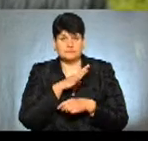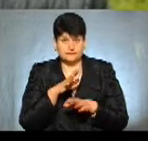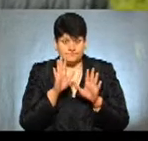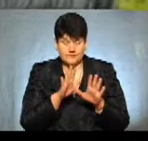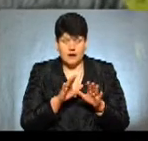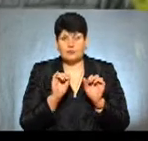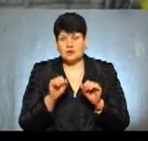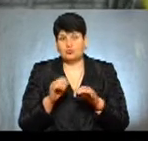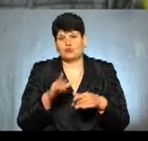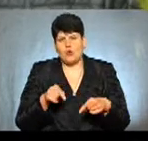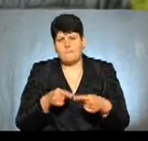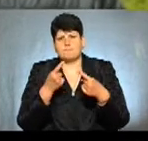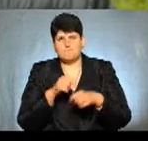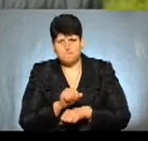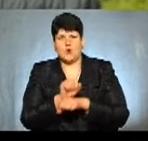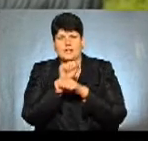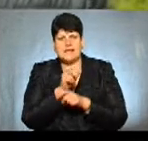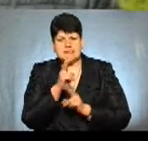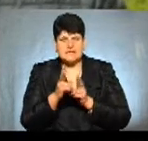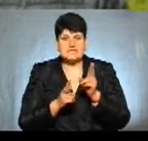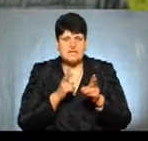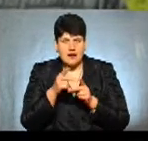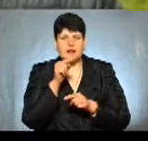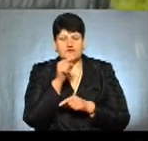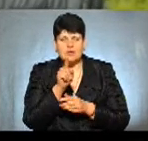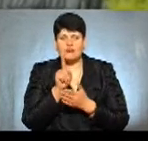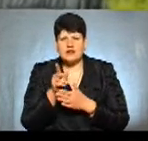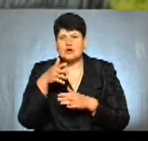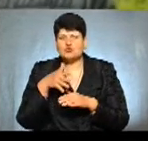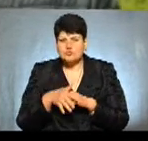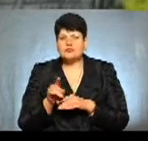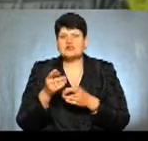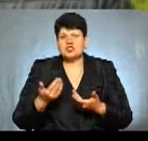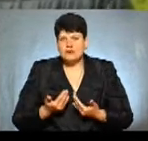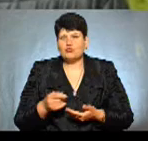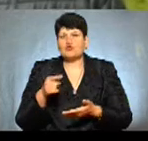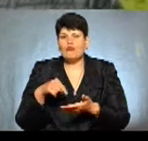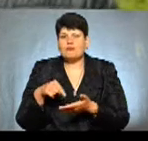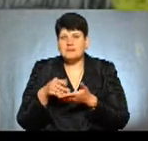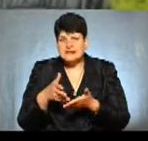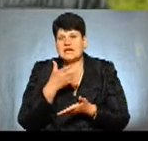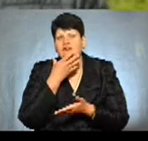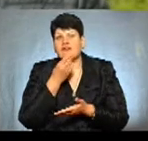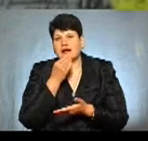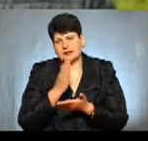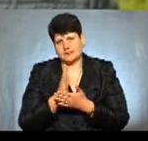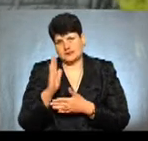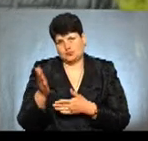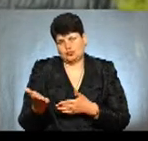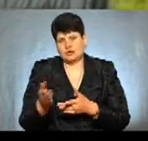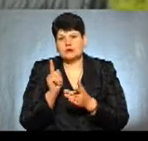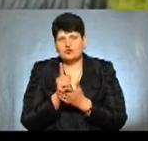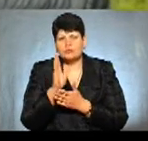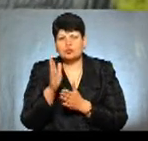Можливо, будуть протести, можливо, будуть якісь скарги з їхнього боку, але вони повинні розуміти, що живуть вони в місті, яке повинно бути файним, і де повинен бути хоч